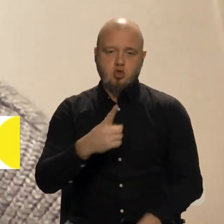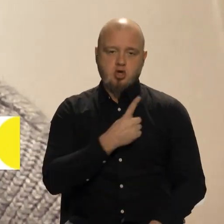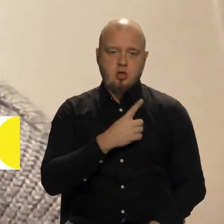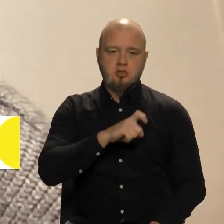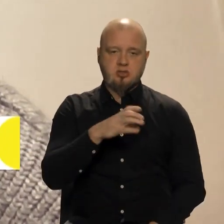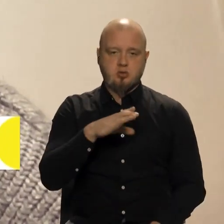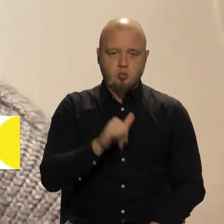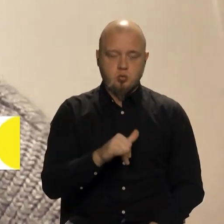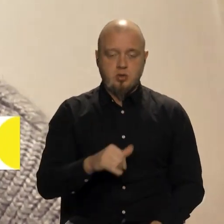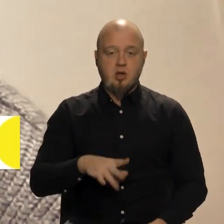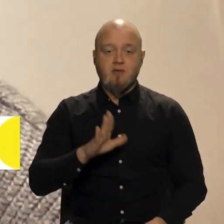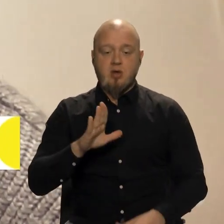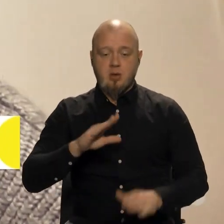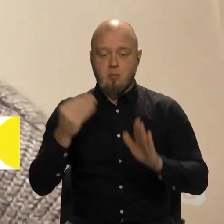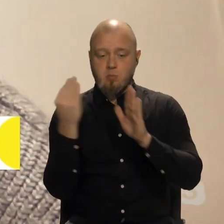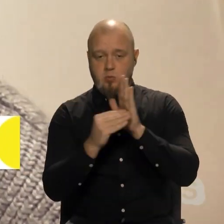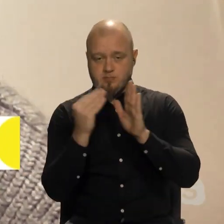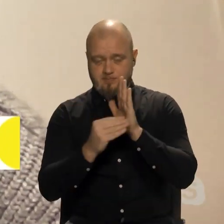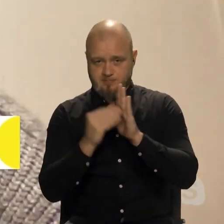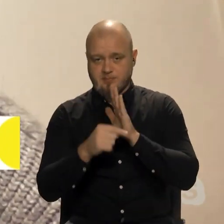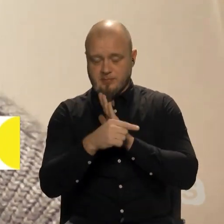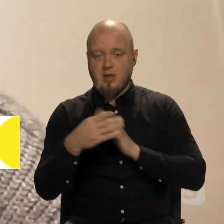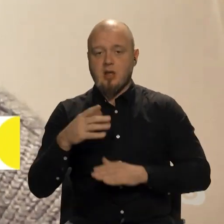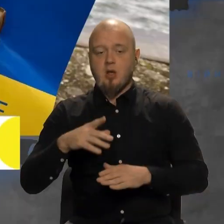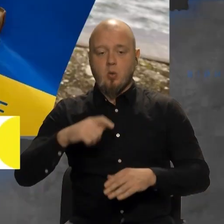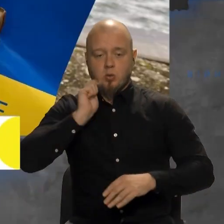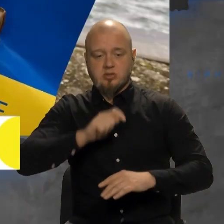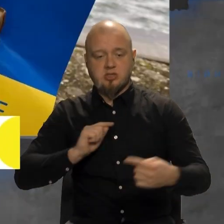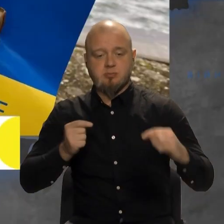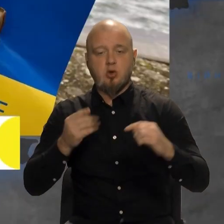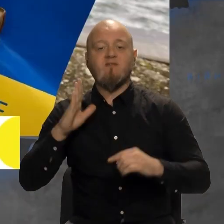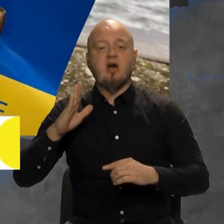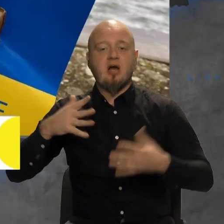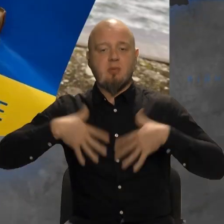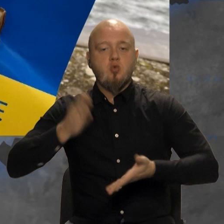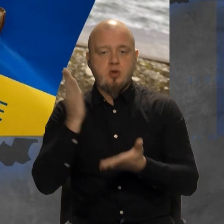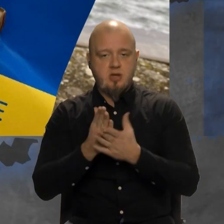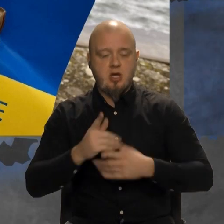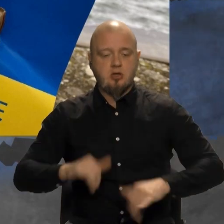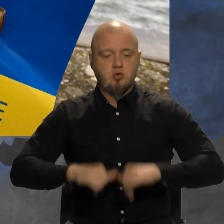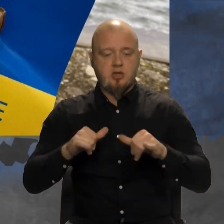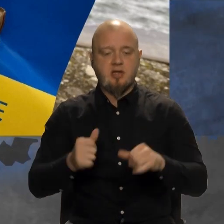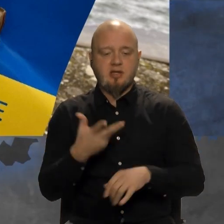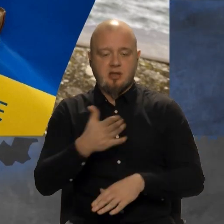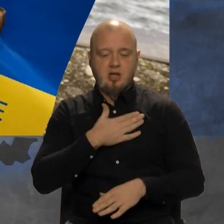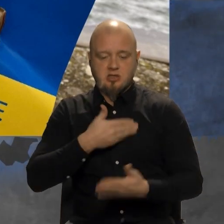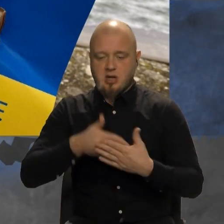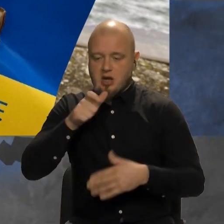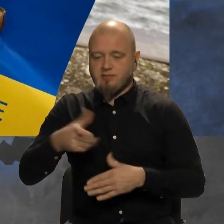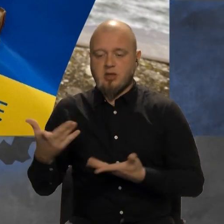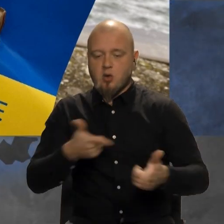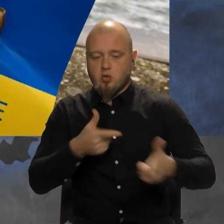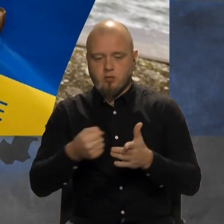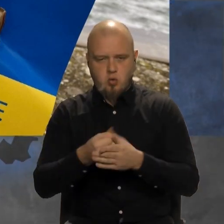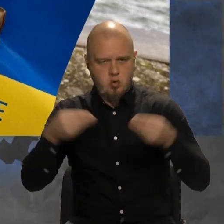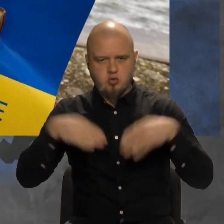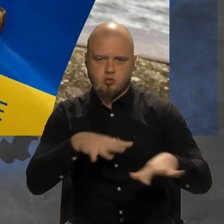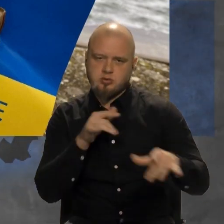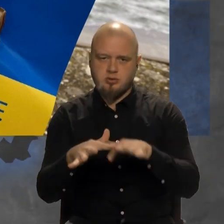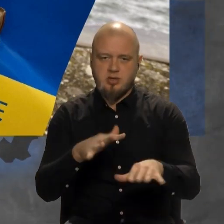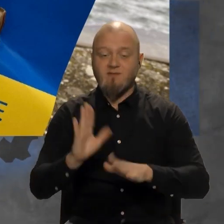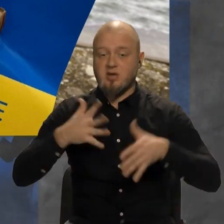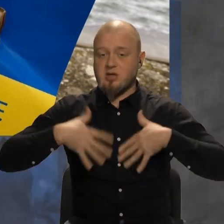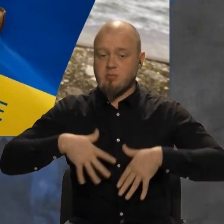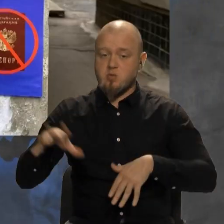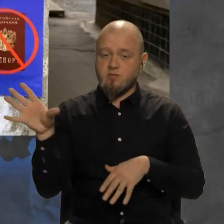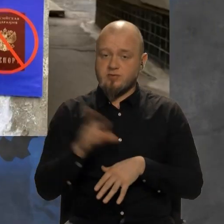У пості активістів написано «Український спротив в Криму є. Зростає кількість наших активістів, які готові до рішучих дій». В